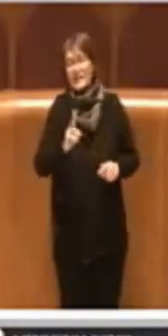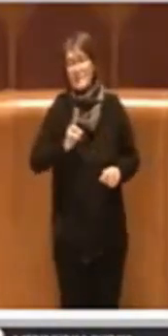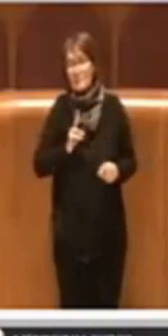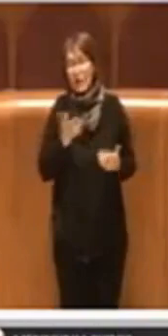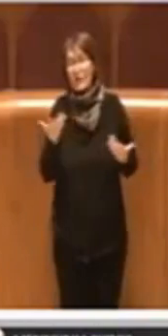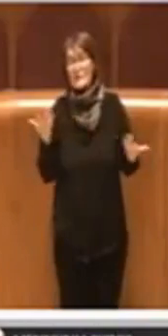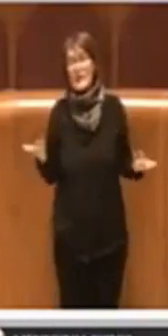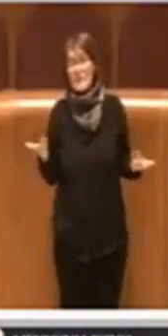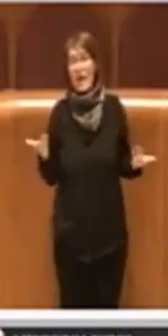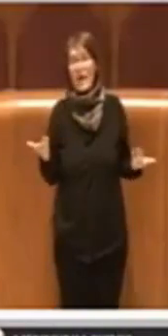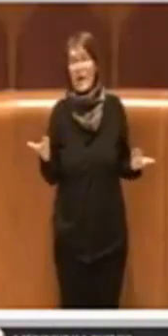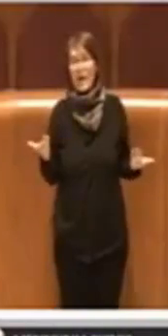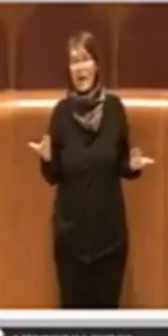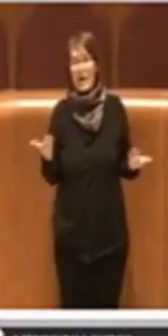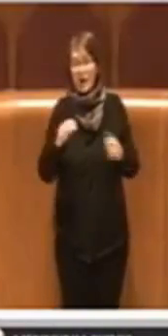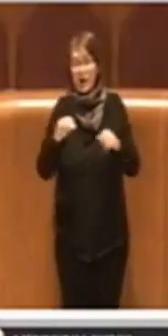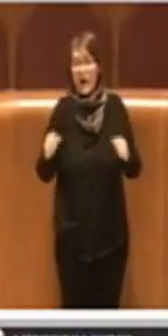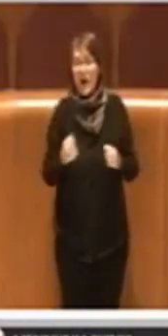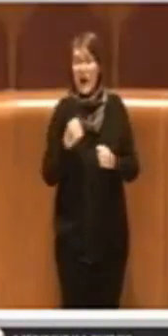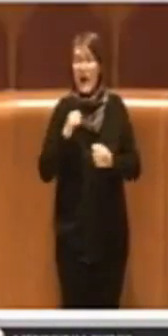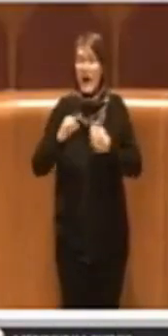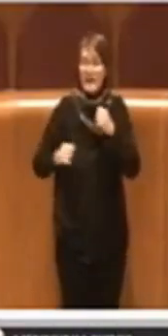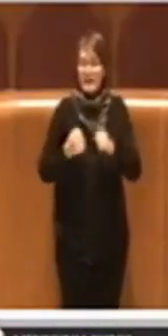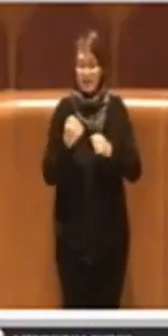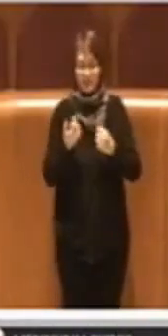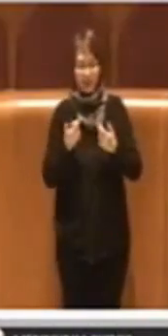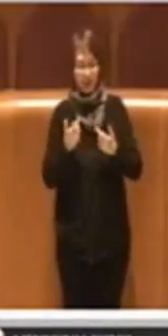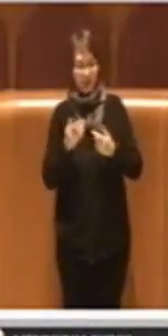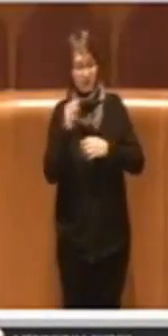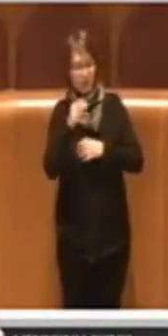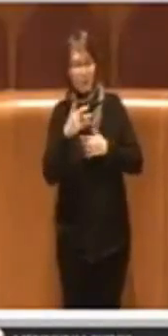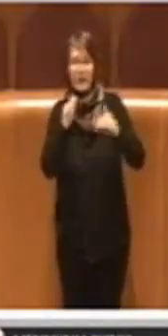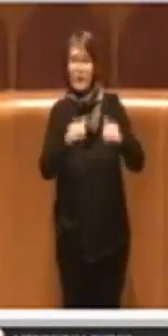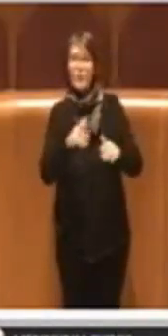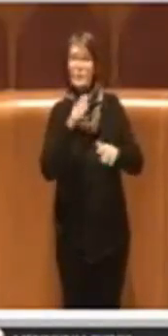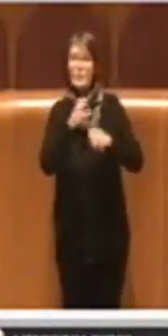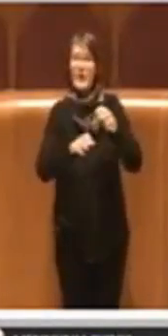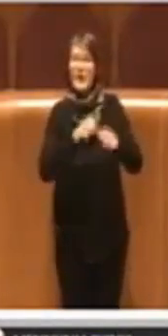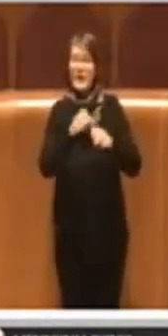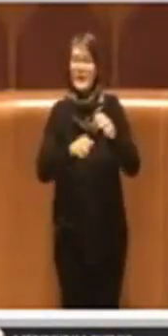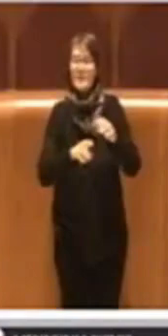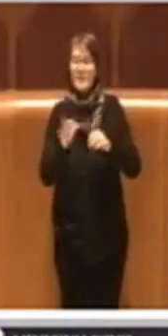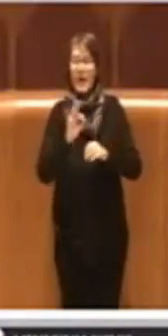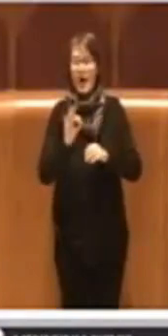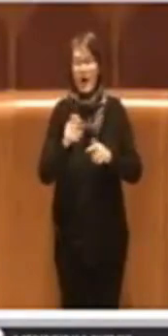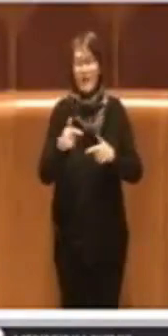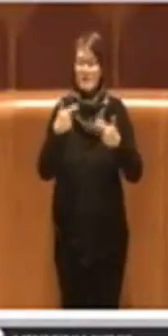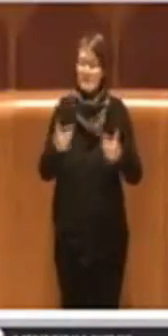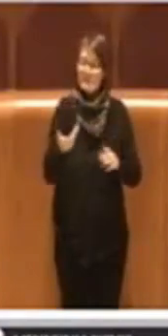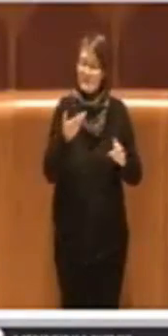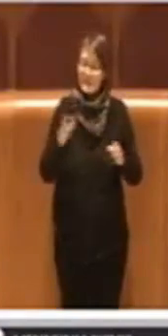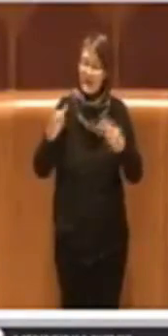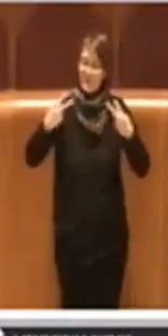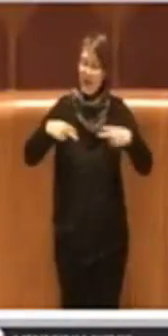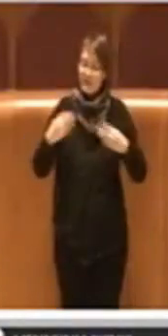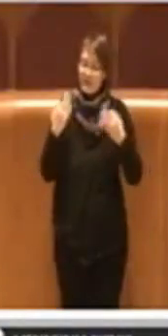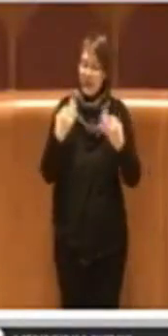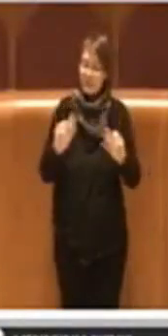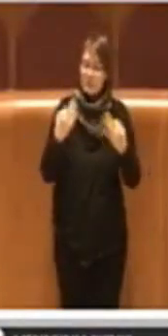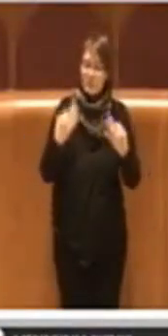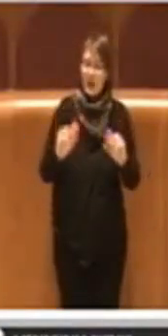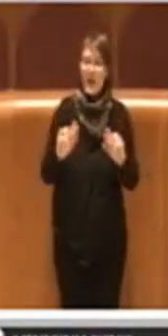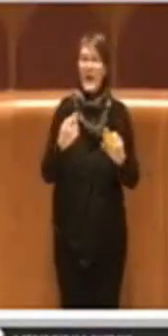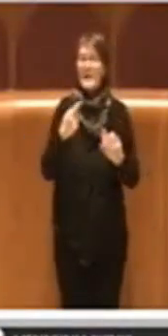le azioni a tutela degli animali, alla salvaguarda del benessere di tutti gli esseri senzienti che vivono in questa capitale, noi